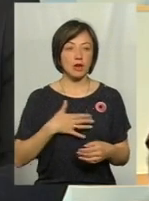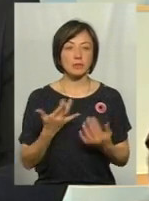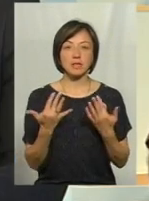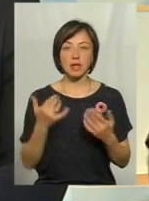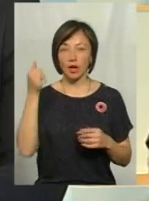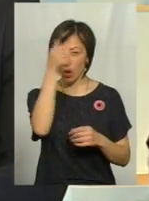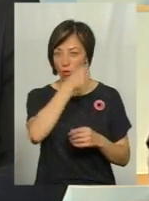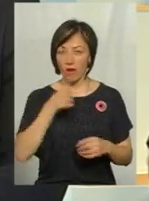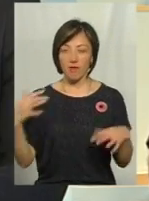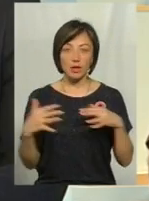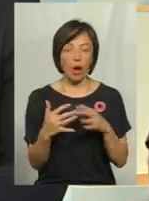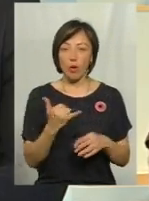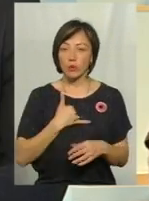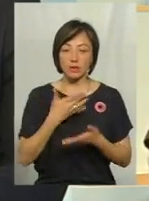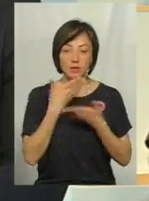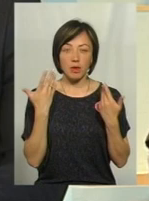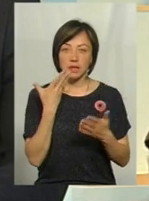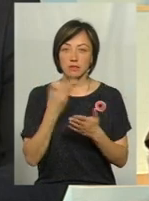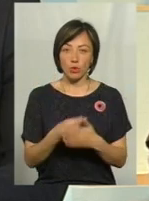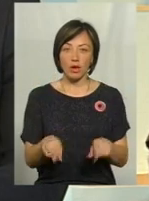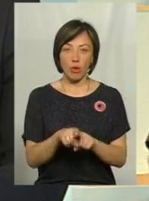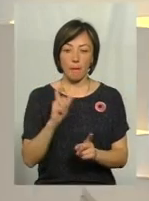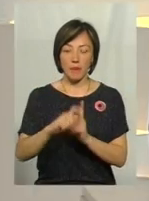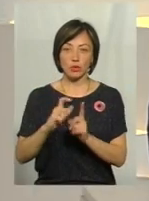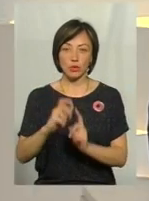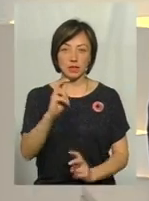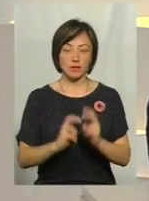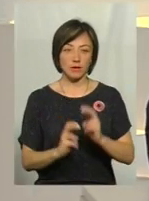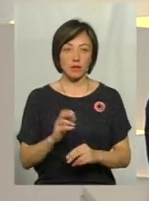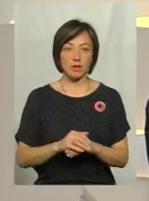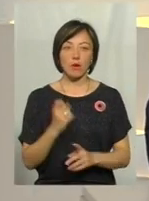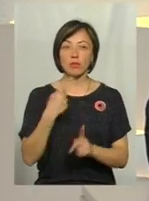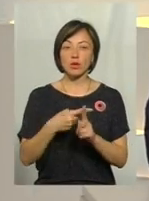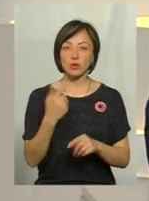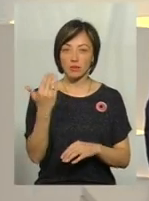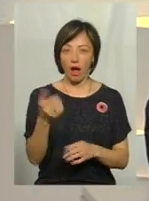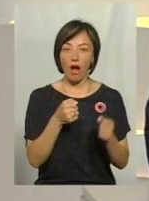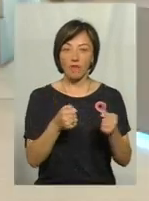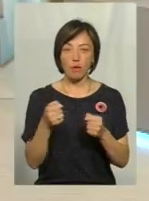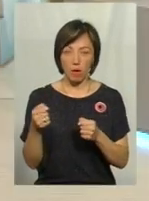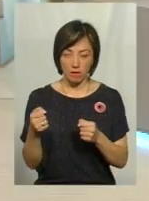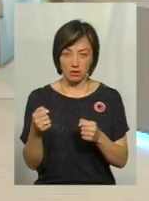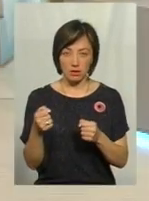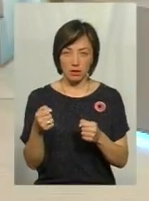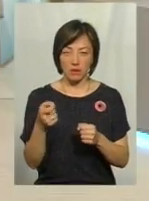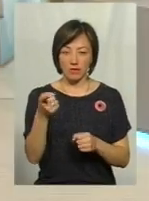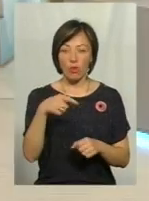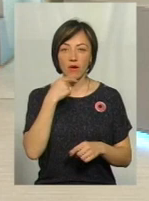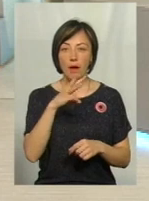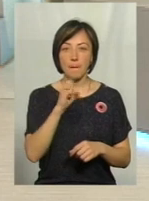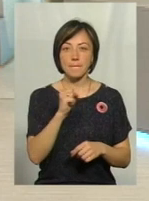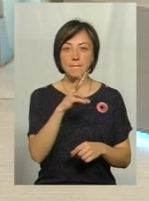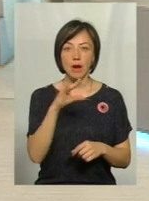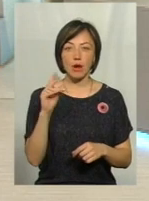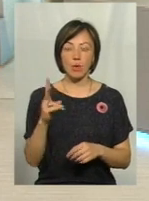років війни, а в нас немає свого ось такого патронного заводу. До речі, автомат, вулкан, про який ми говорили, там які